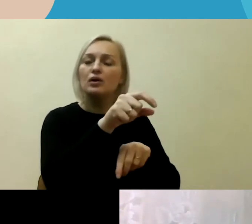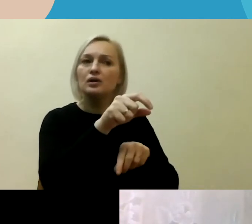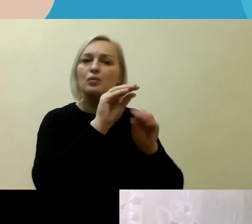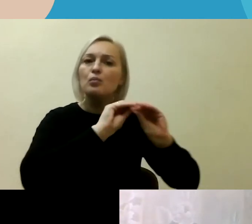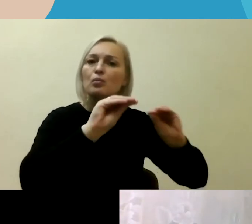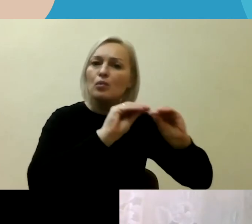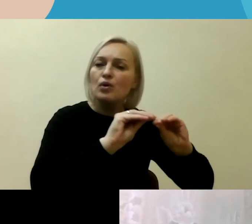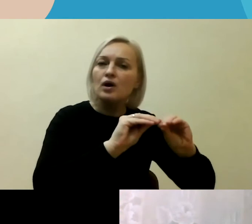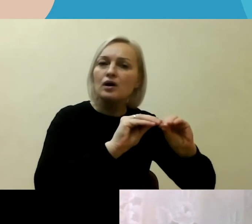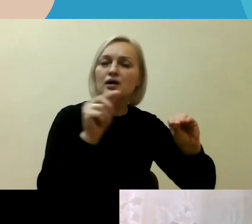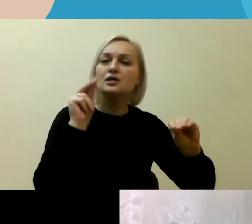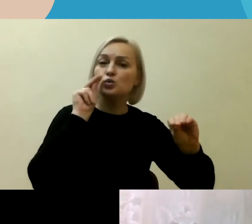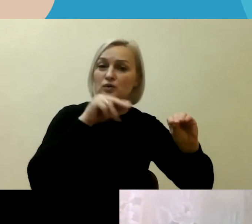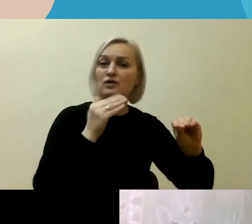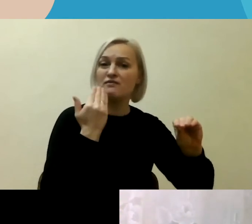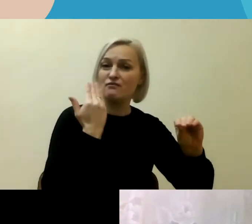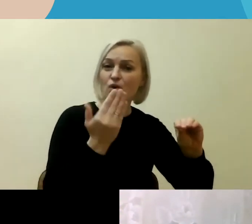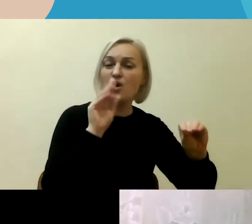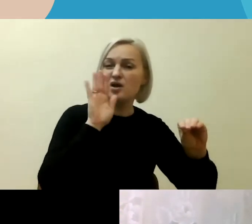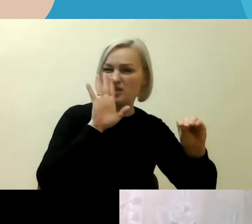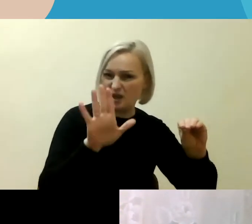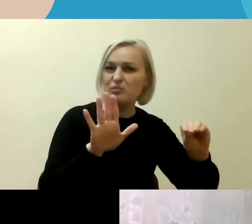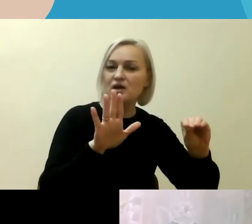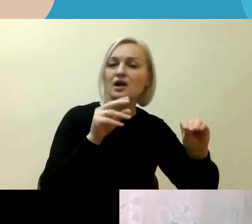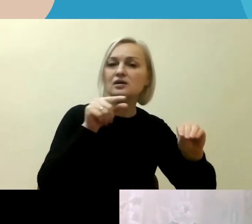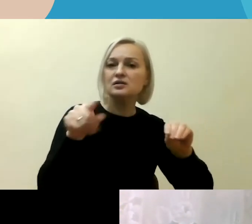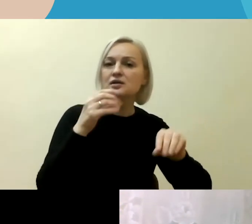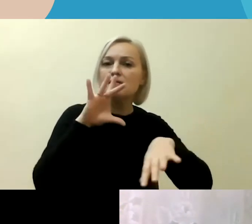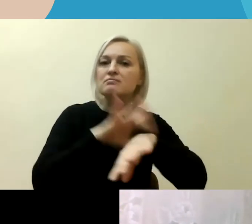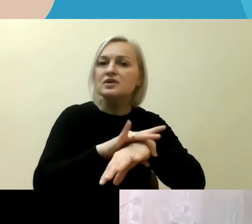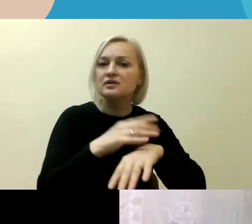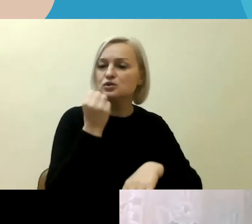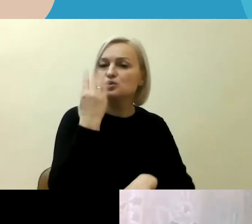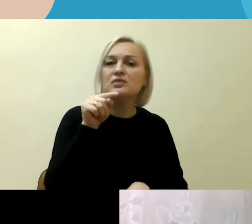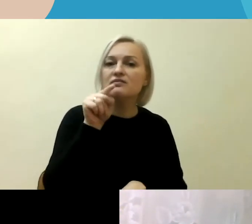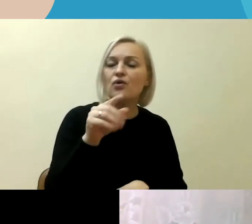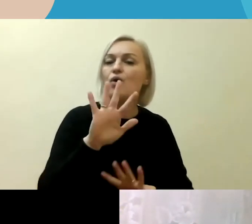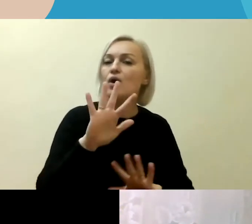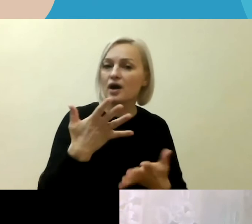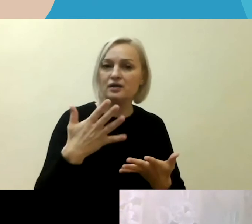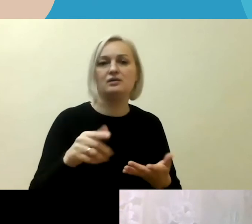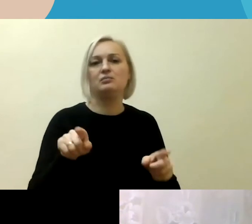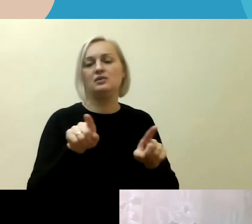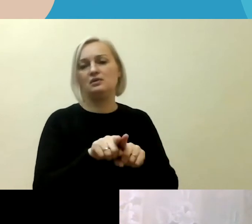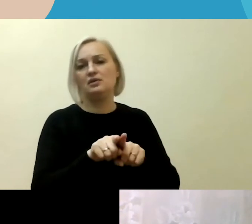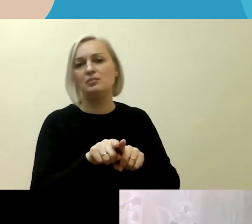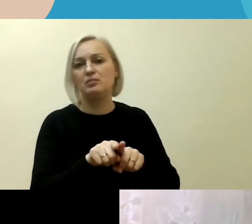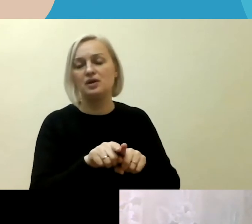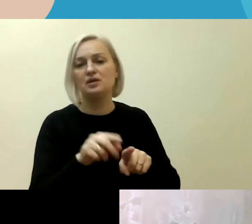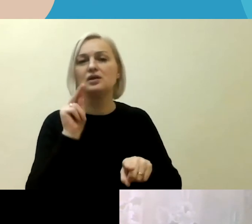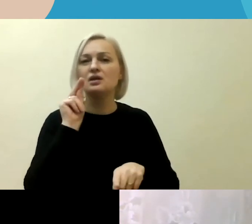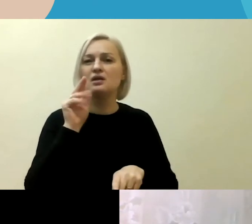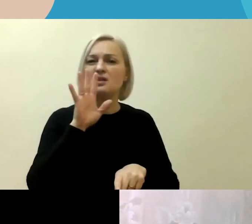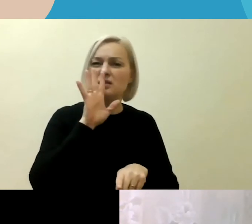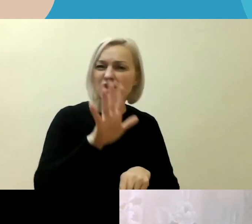nepikantos nusikaltimus, kaip juos identifikuoti, kaip elgtis susidūrus nepikantos nusikaltimais, kaip